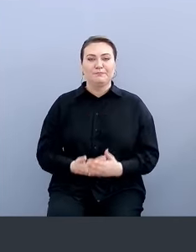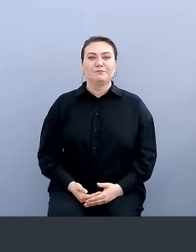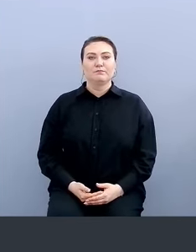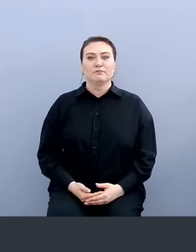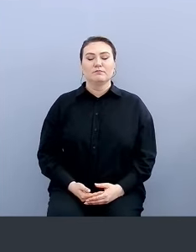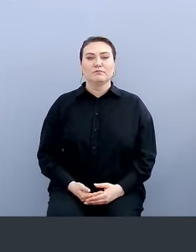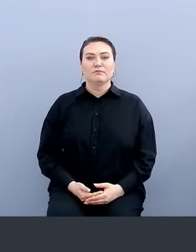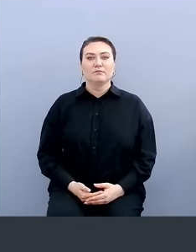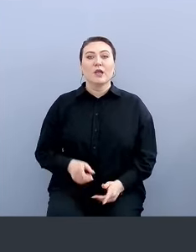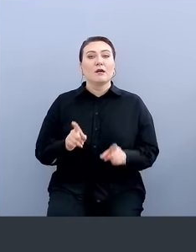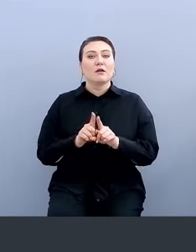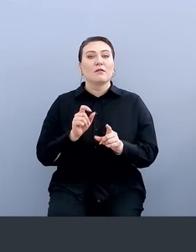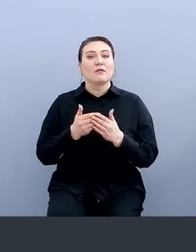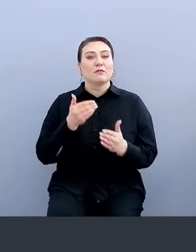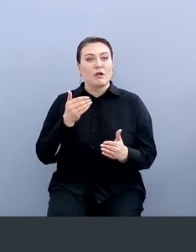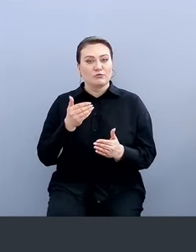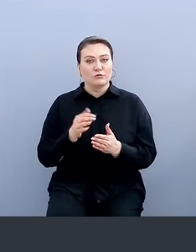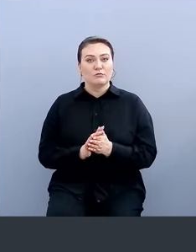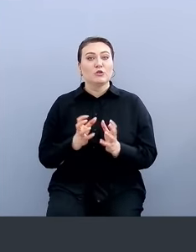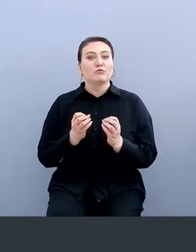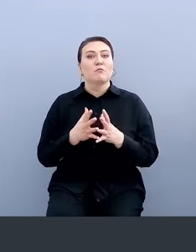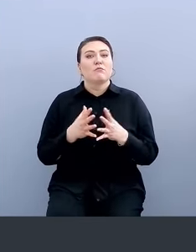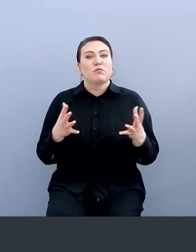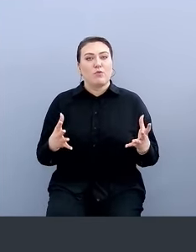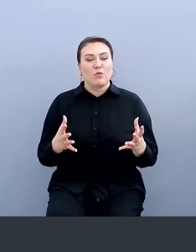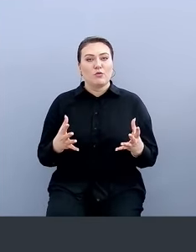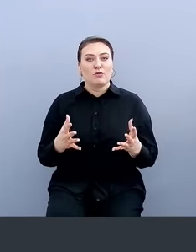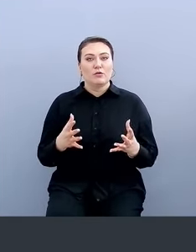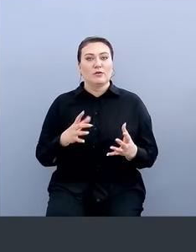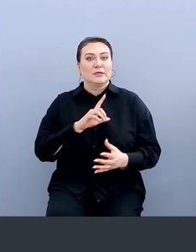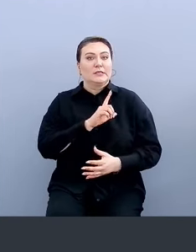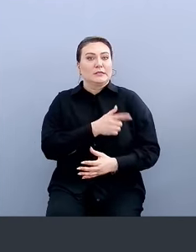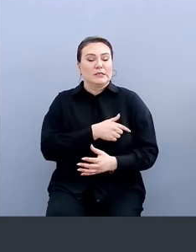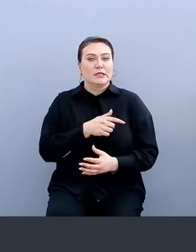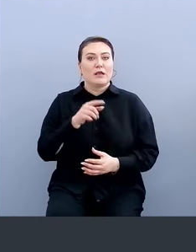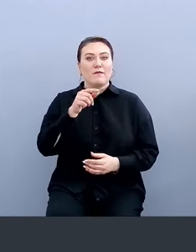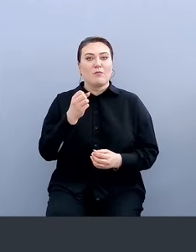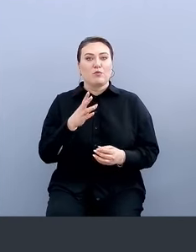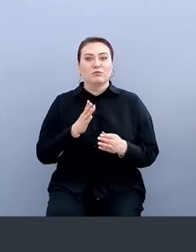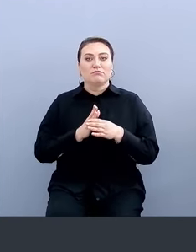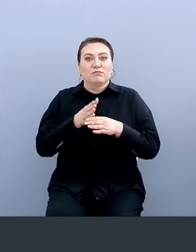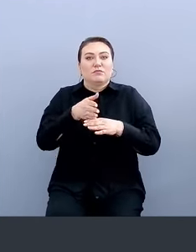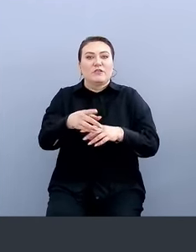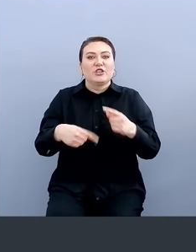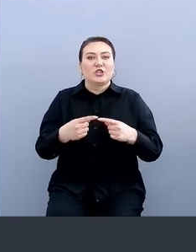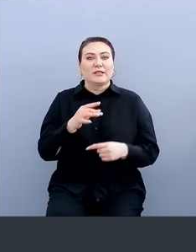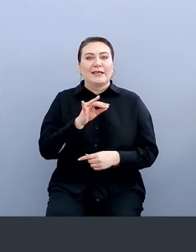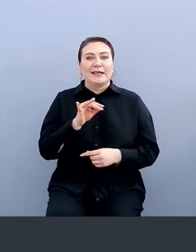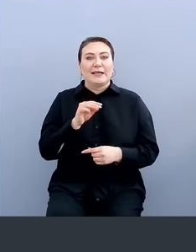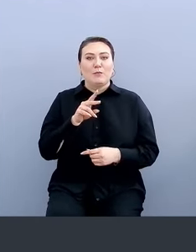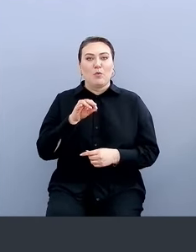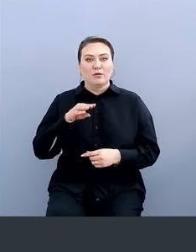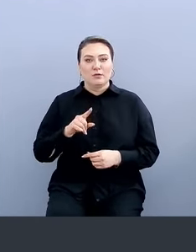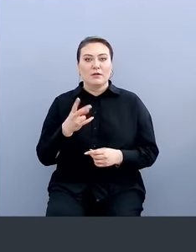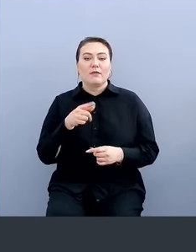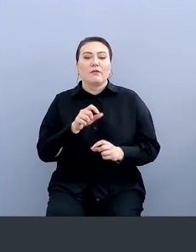и раньше, но еще более сильнее после внедрения технологии, вас будут пробивать через endpoints, и соответственно, вам нужно их как-то защищать.